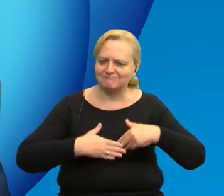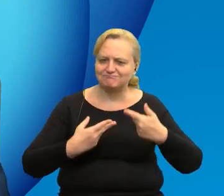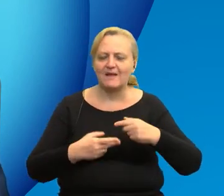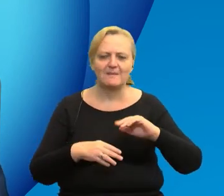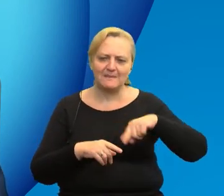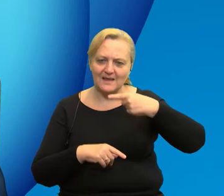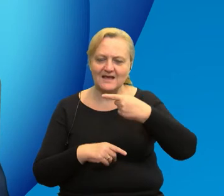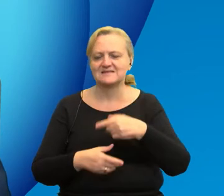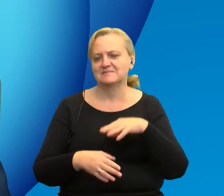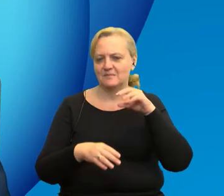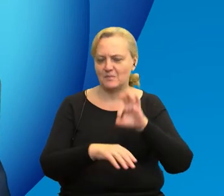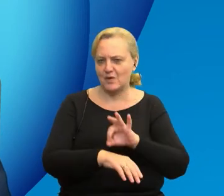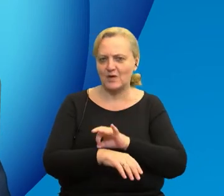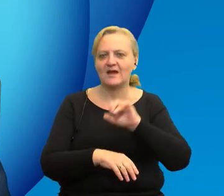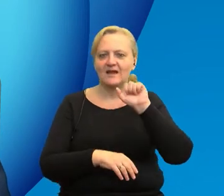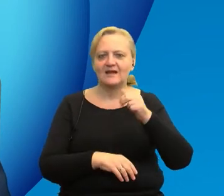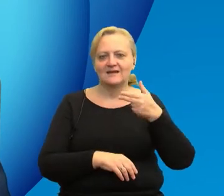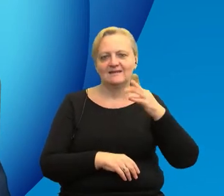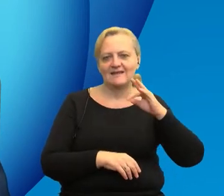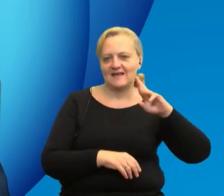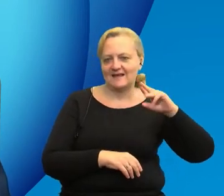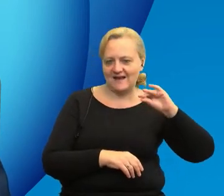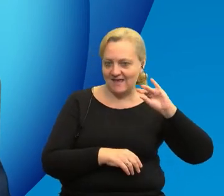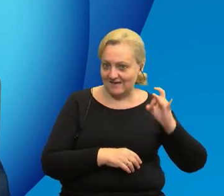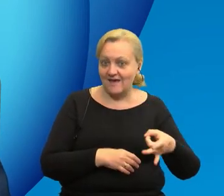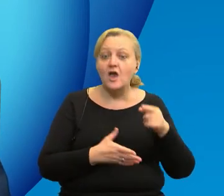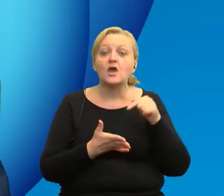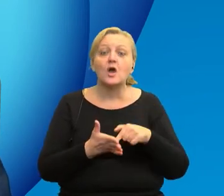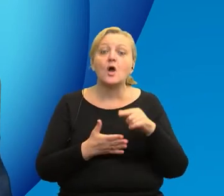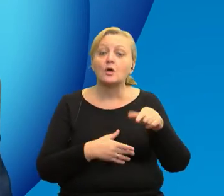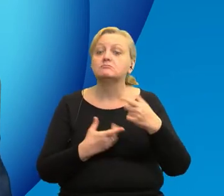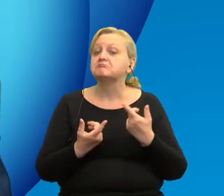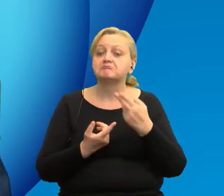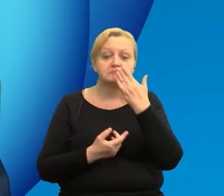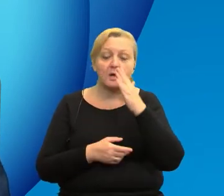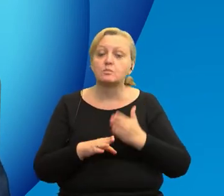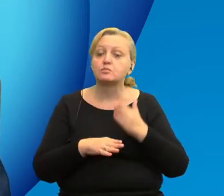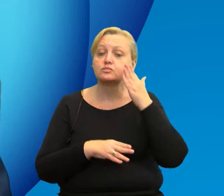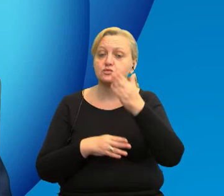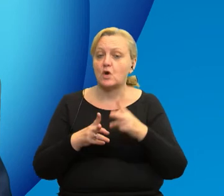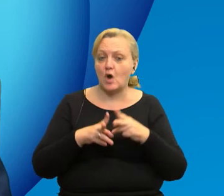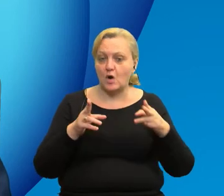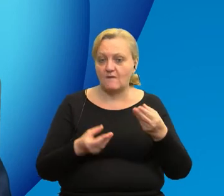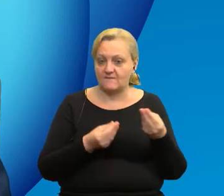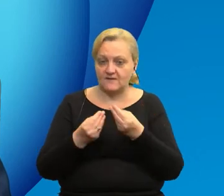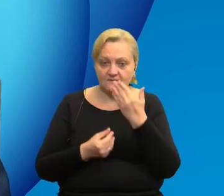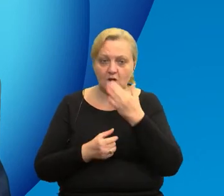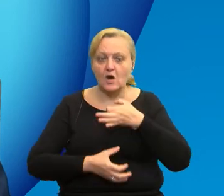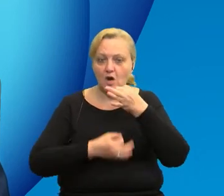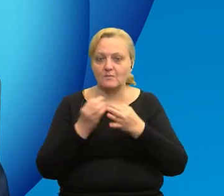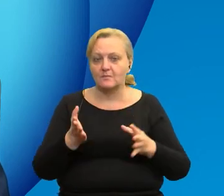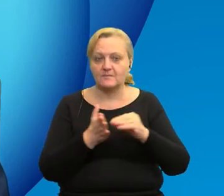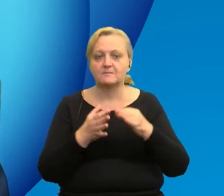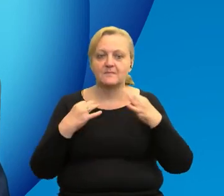kolejne projekty Interreg. O konfiguracji programów Interreg w przyszłej perspektywie finansowej opowie Państwu